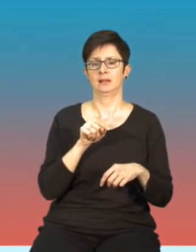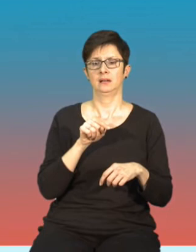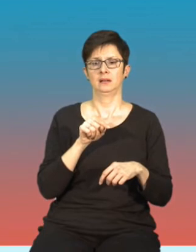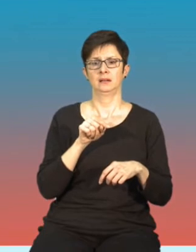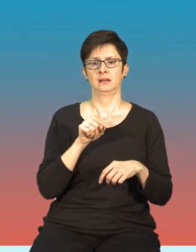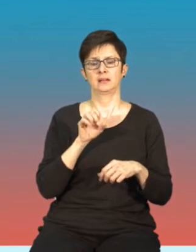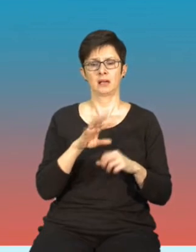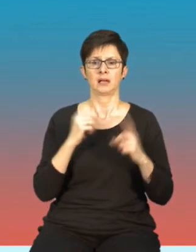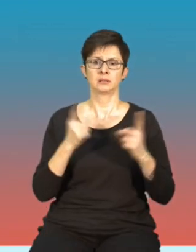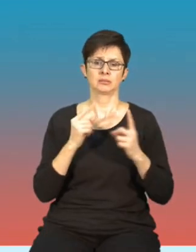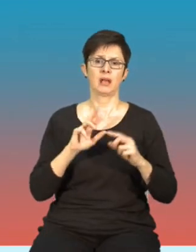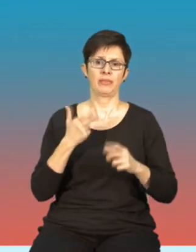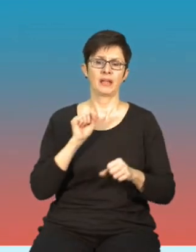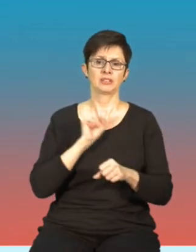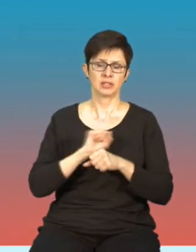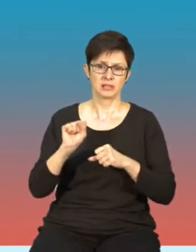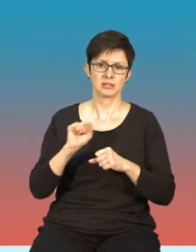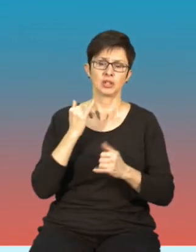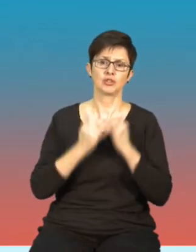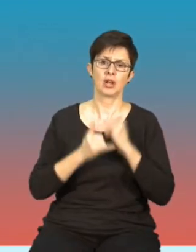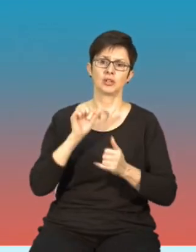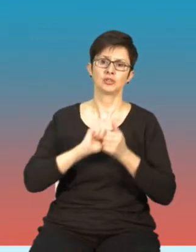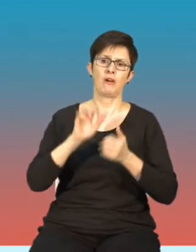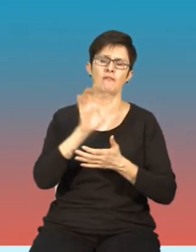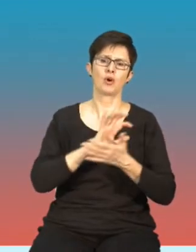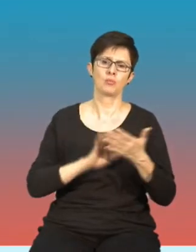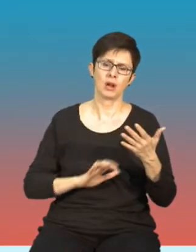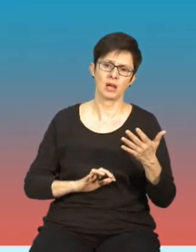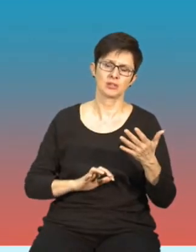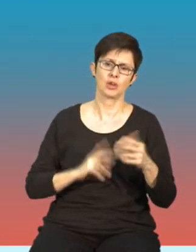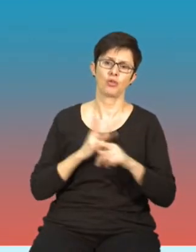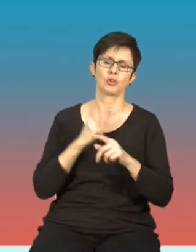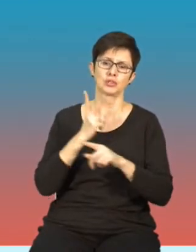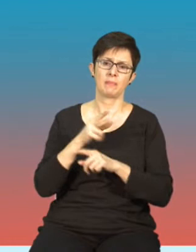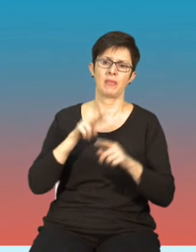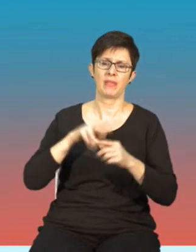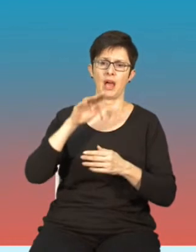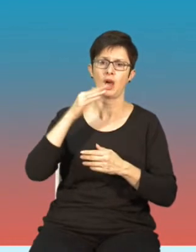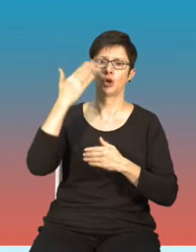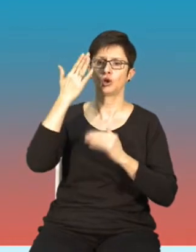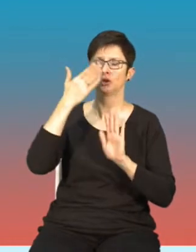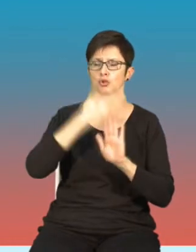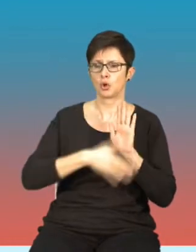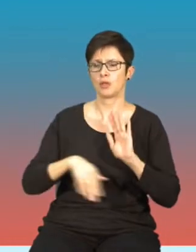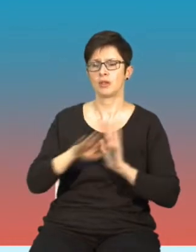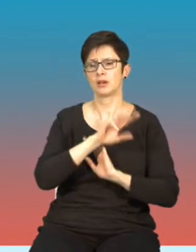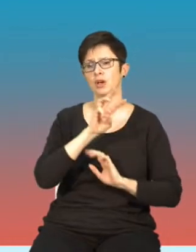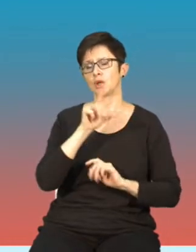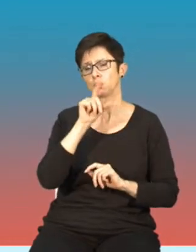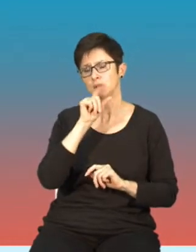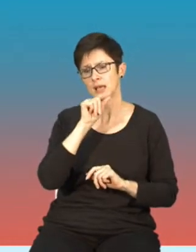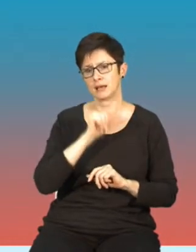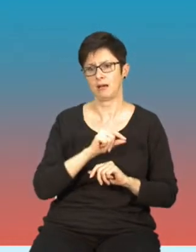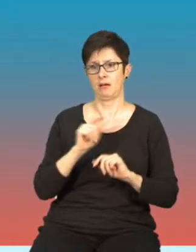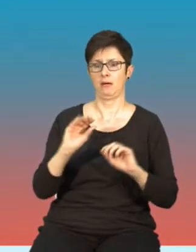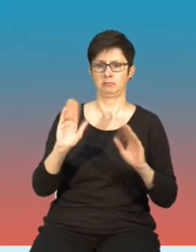sytuacja też ma miejsce w przypadku formularzy dostępnych na stronach Twittera, gdzie pewne opcje pojawiają się, po czym